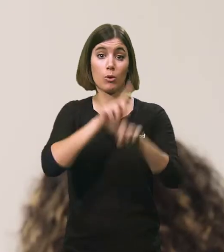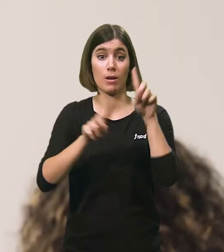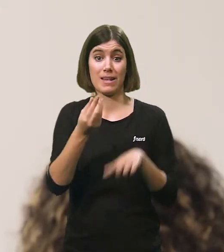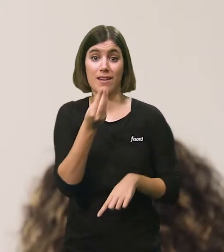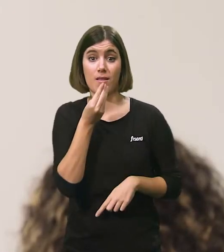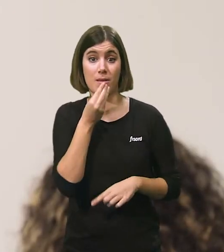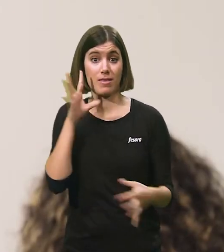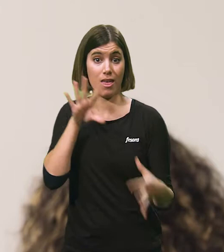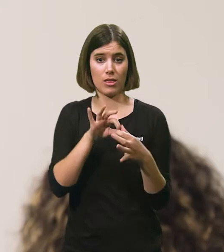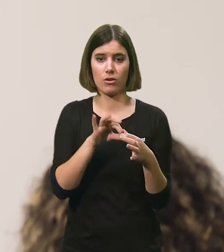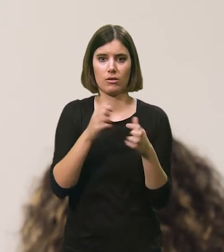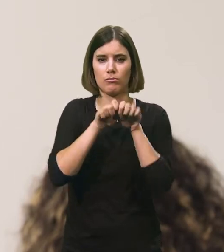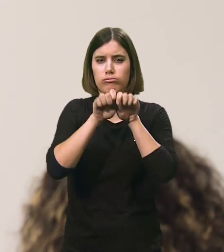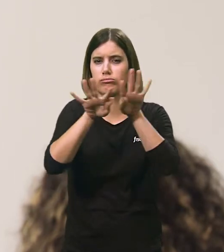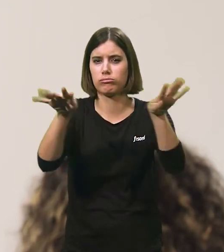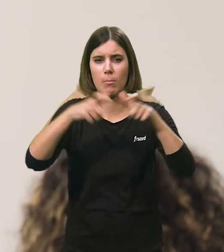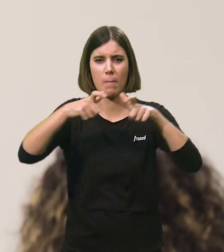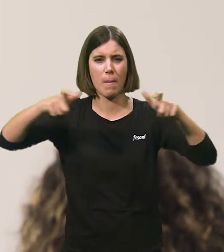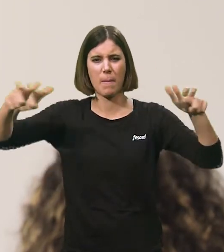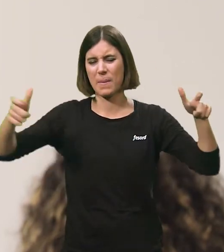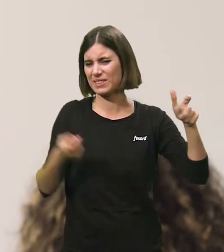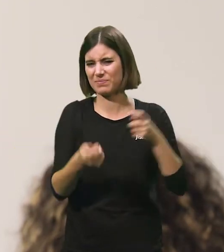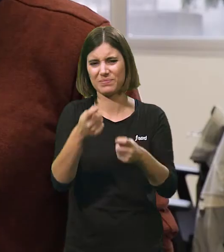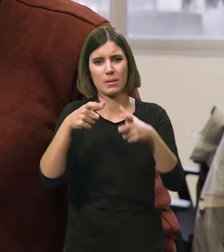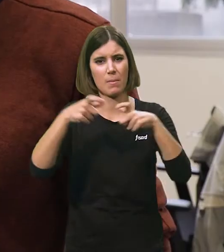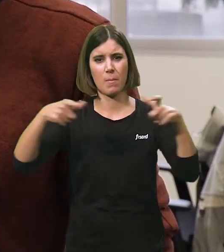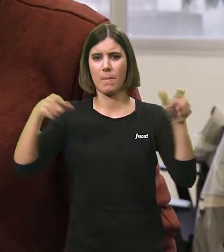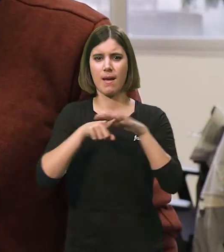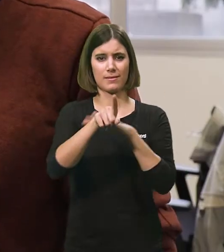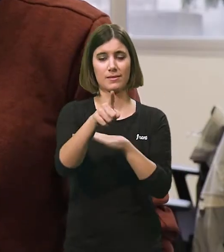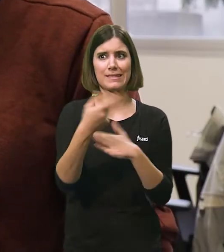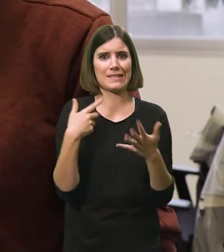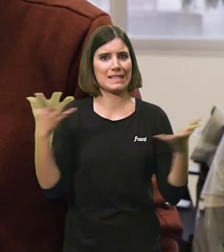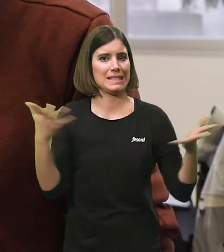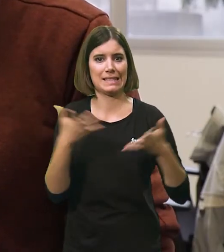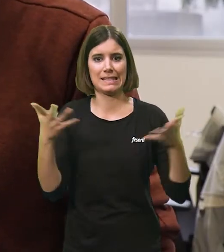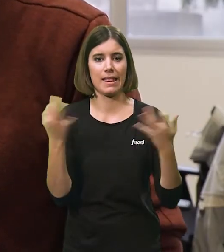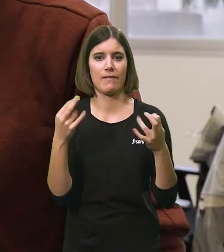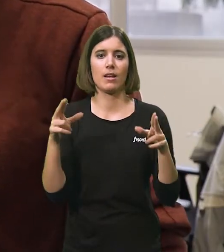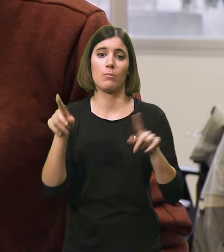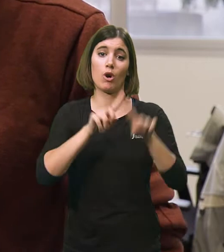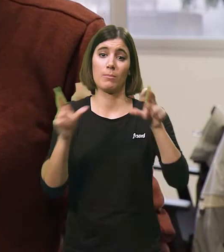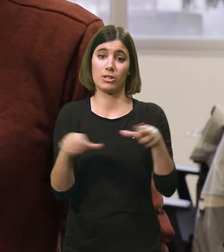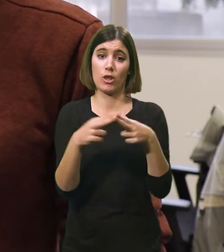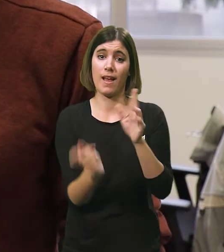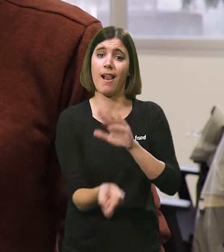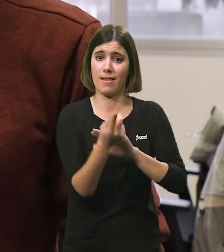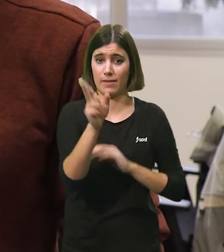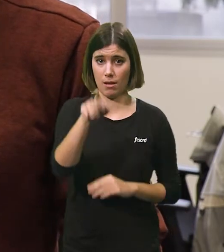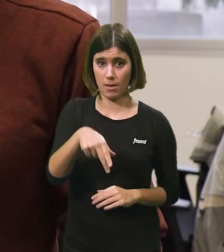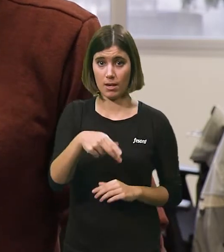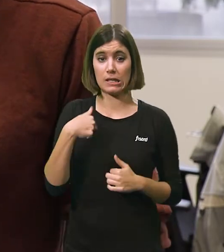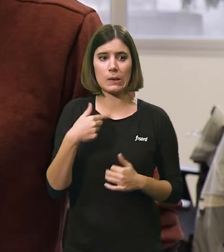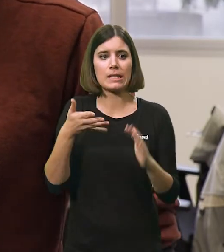perquè els trastorns de conducta alimentària estan sigint quasi d'epidèmia. Cada vegada hi ha més i jo crec que són un emergente de problemes socials